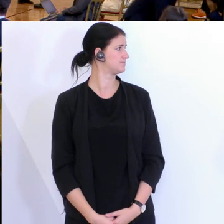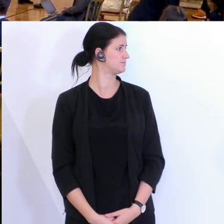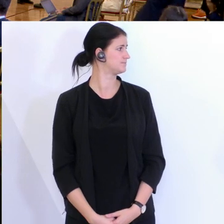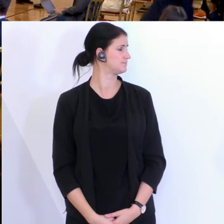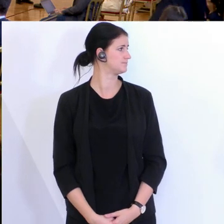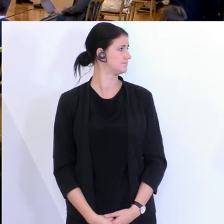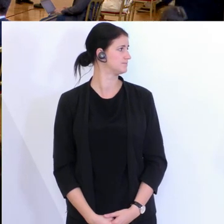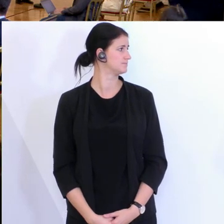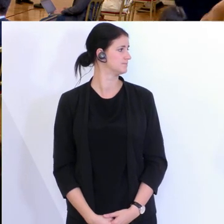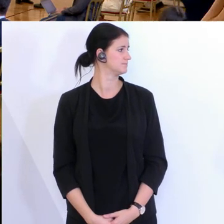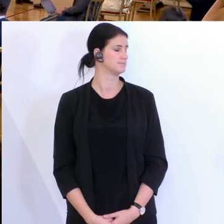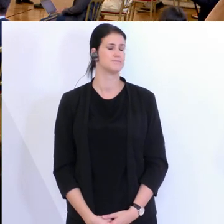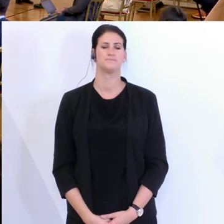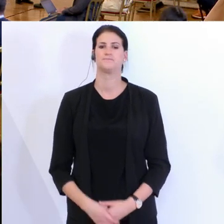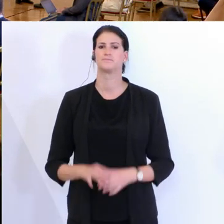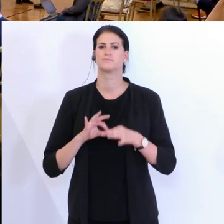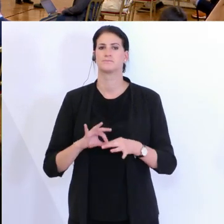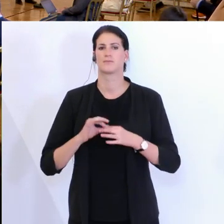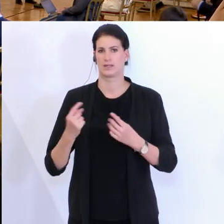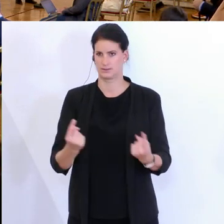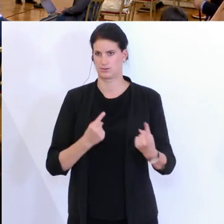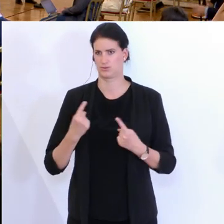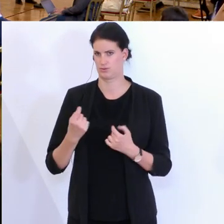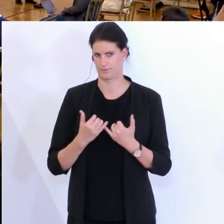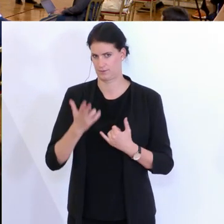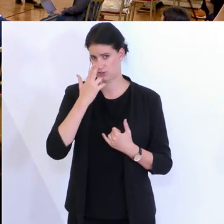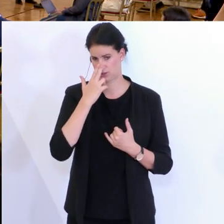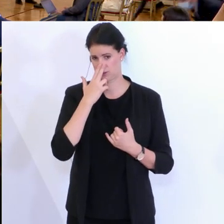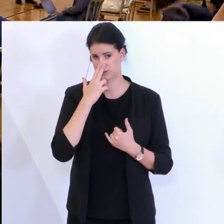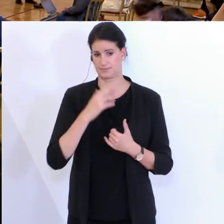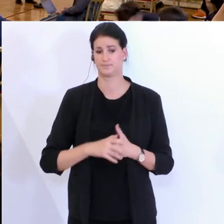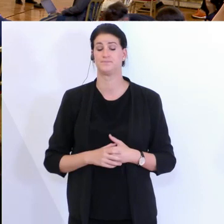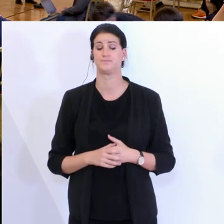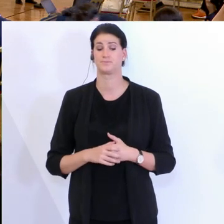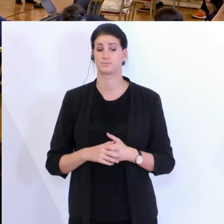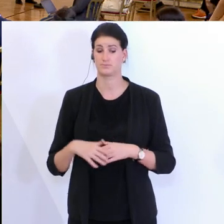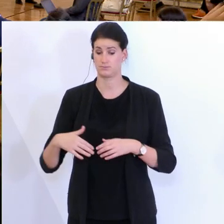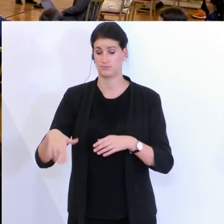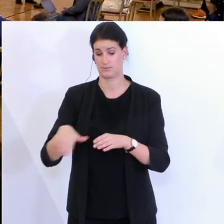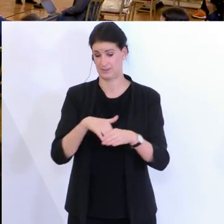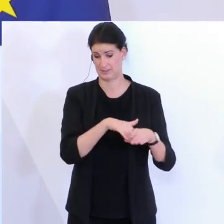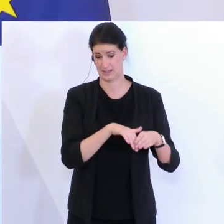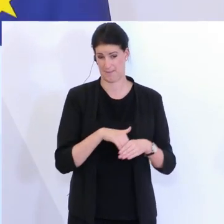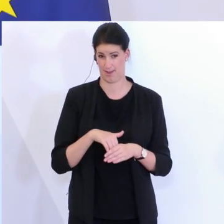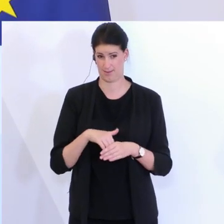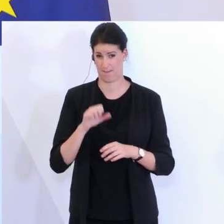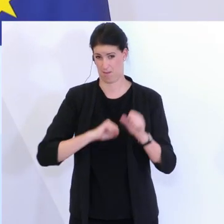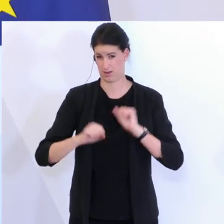beleuchtet. Wir sind von einer Zeit, wo wir einen absoluten Mitarbeitermangel und Fachkräftemangel hatten,